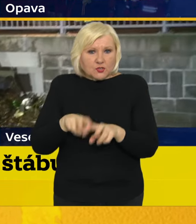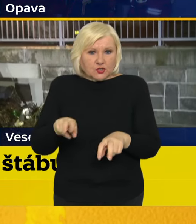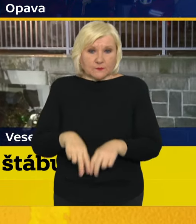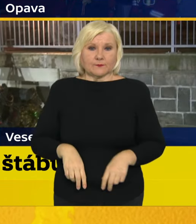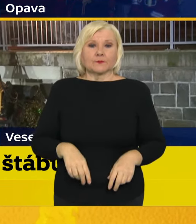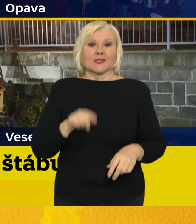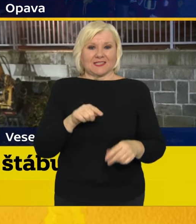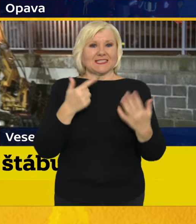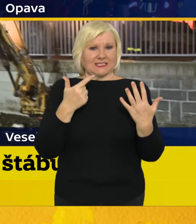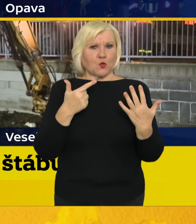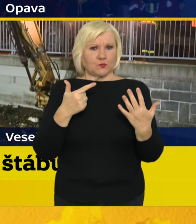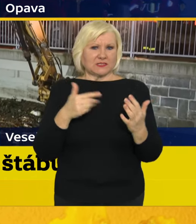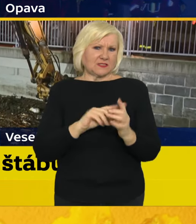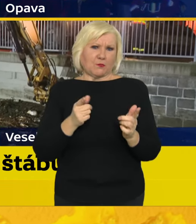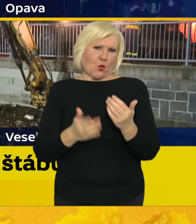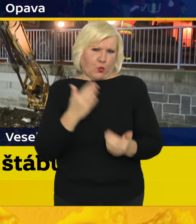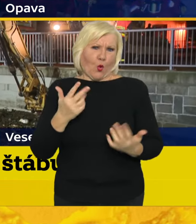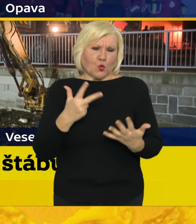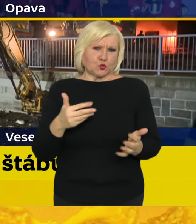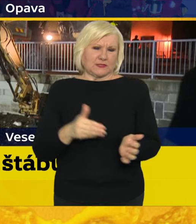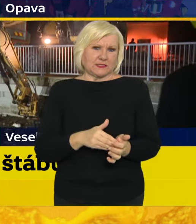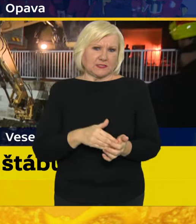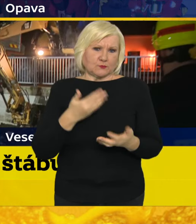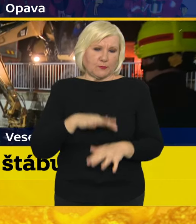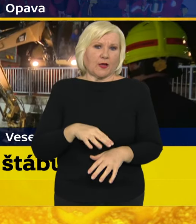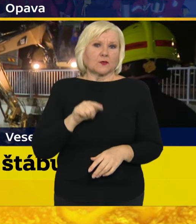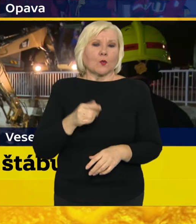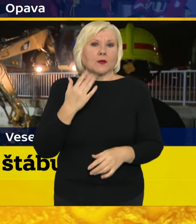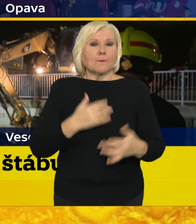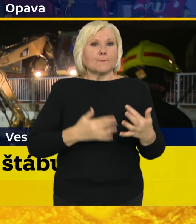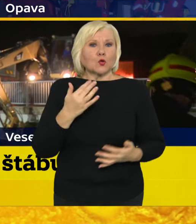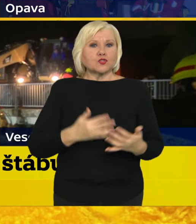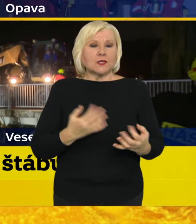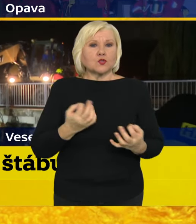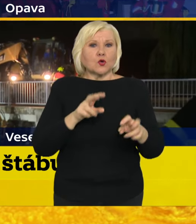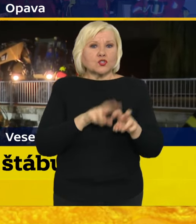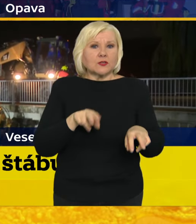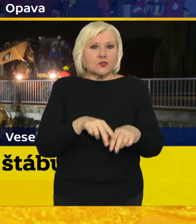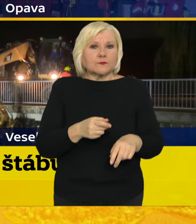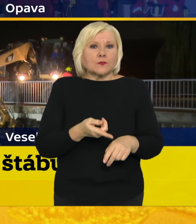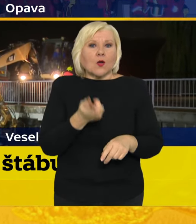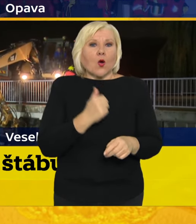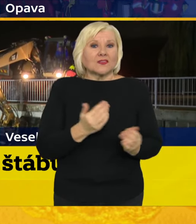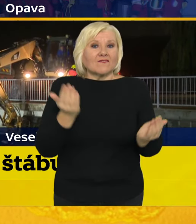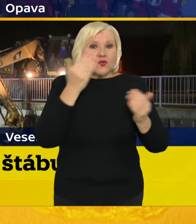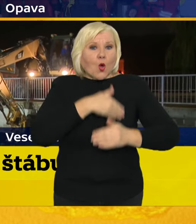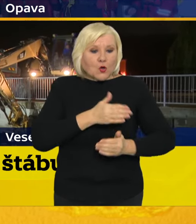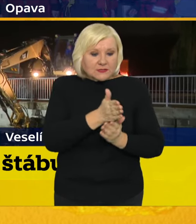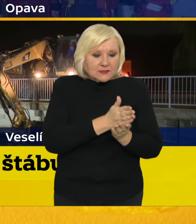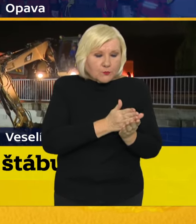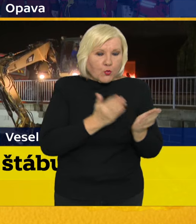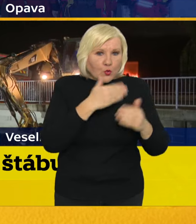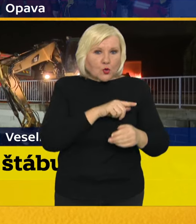tisíc nebo necelých 8 tisíc byl počet řešených případů od půl noci do 19.